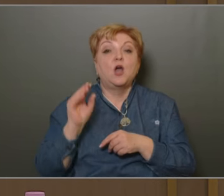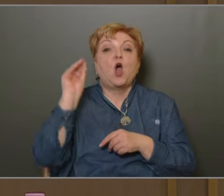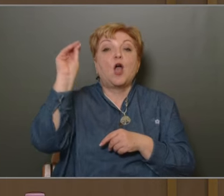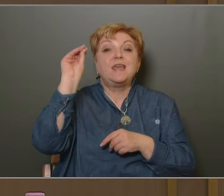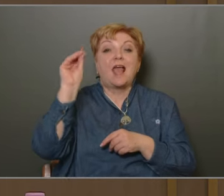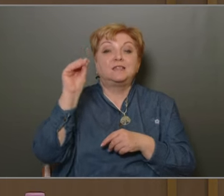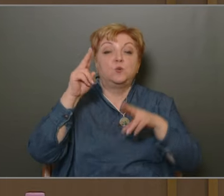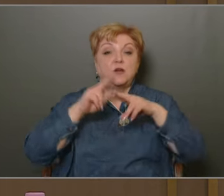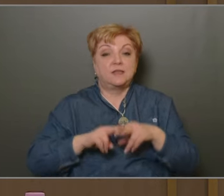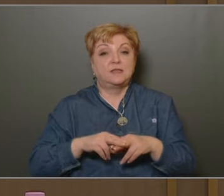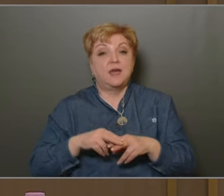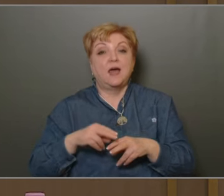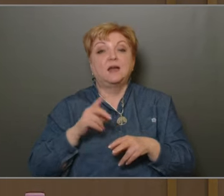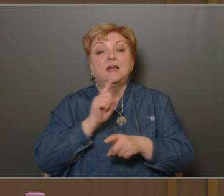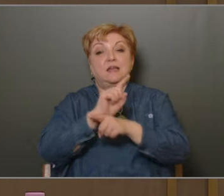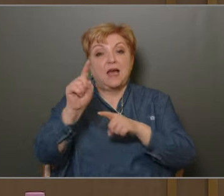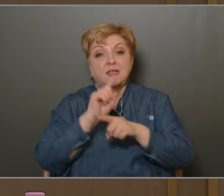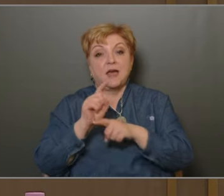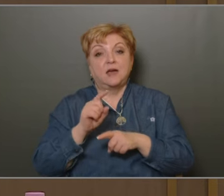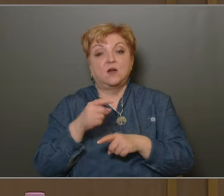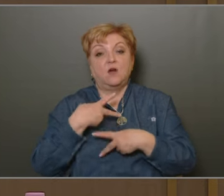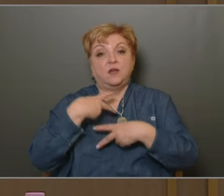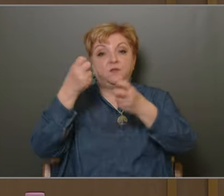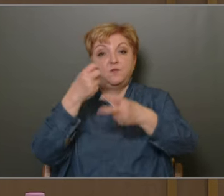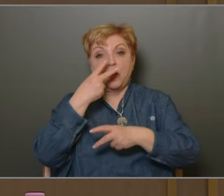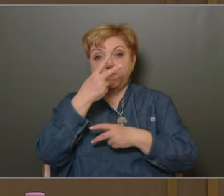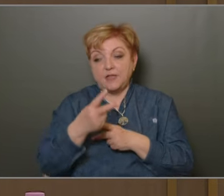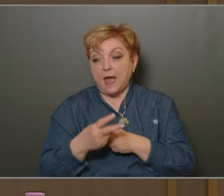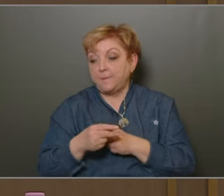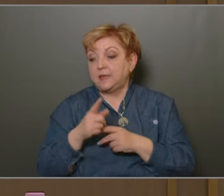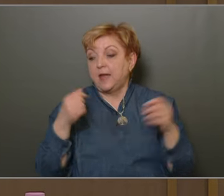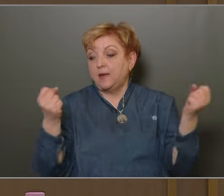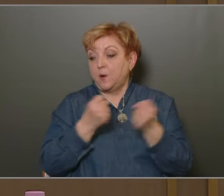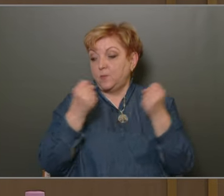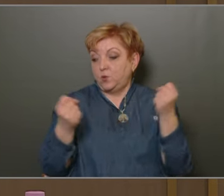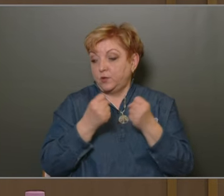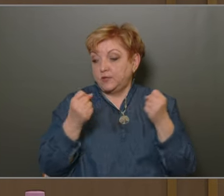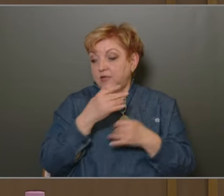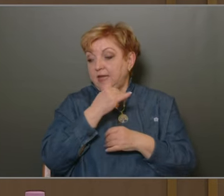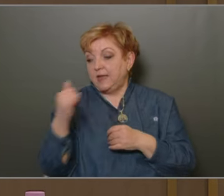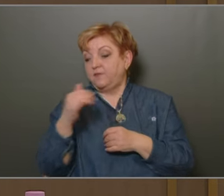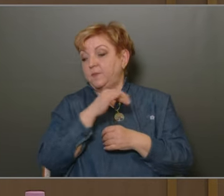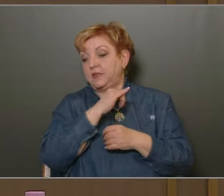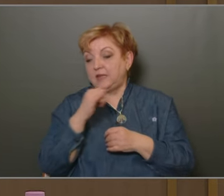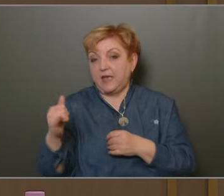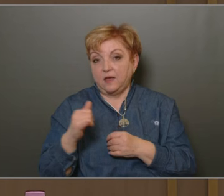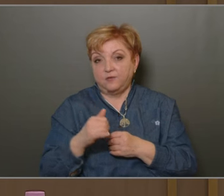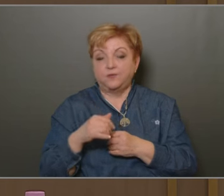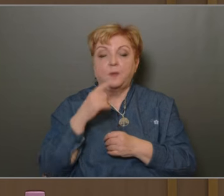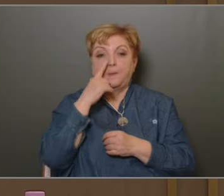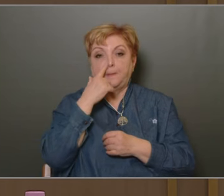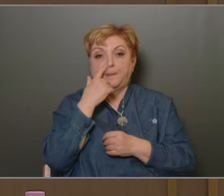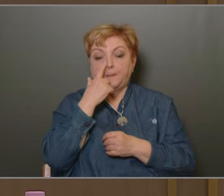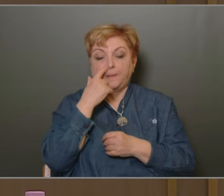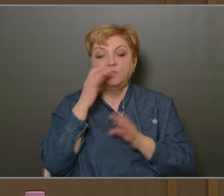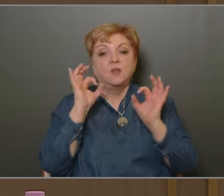jellemzőrendszer hiányára hívta fel a figyelmet. Ez a feladat, a jellemzőrendszer működtetése, év mint év gurcső alá kerül